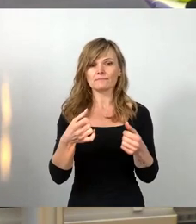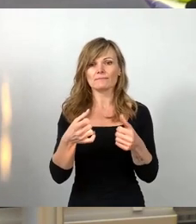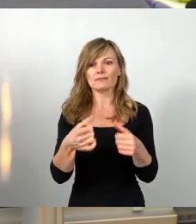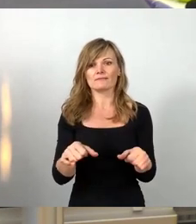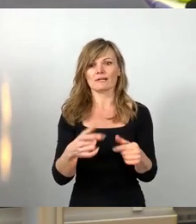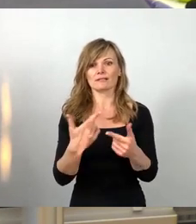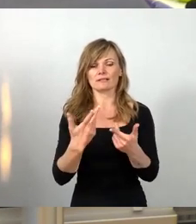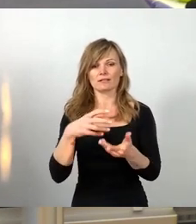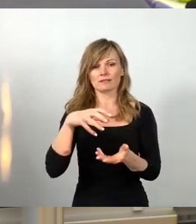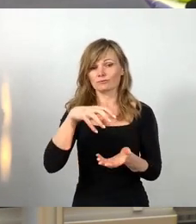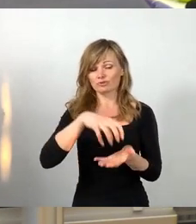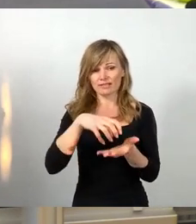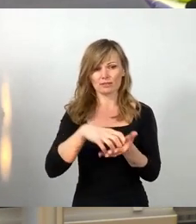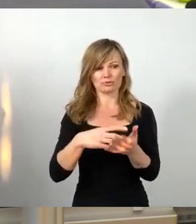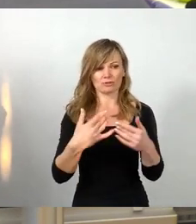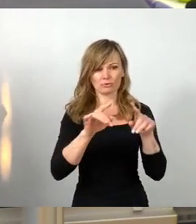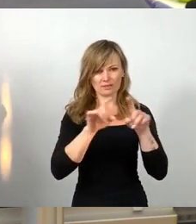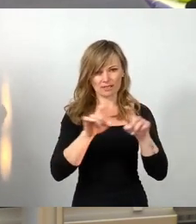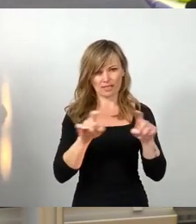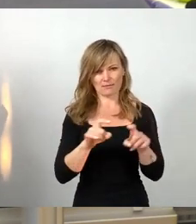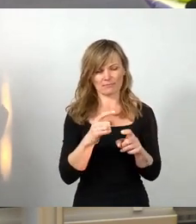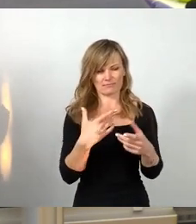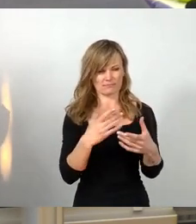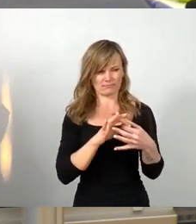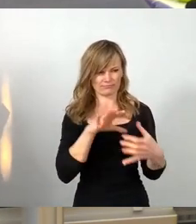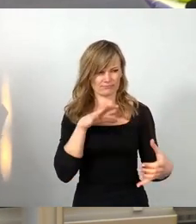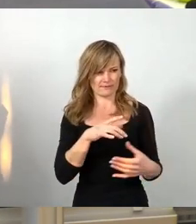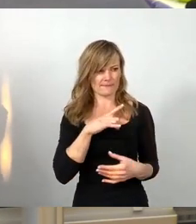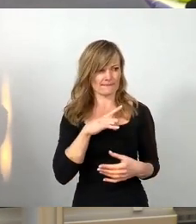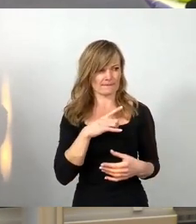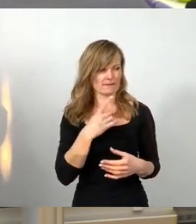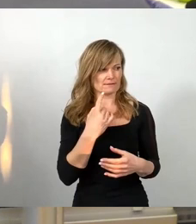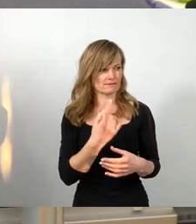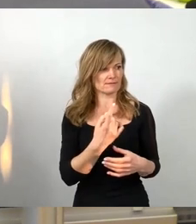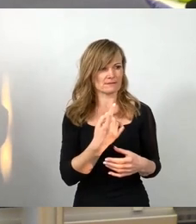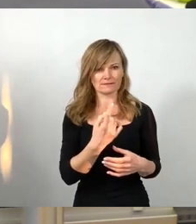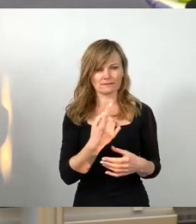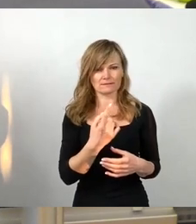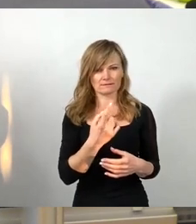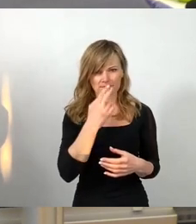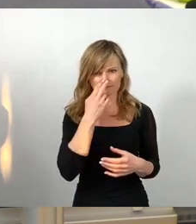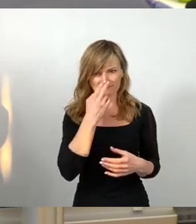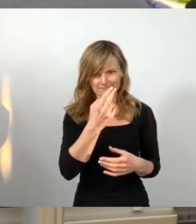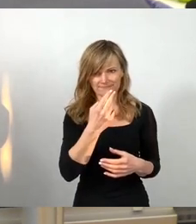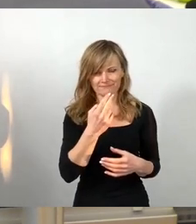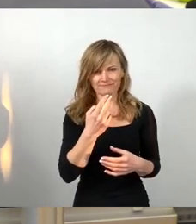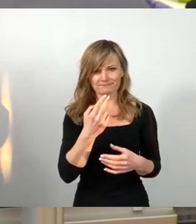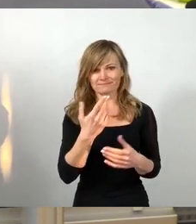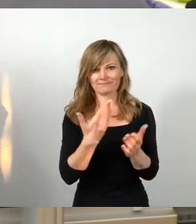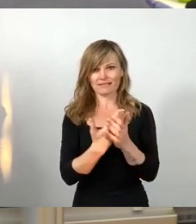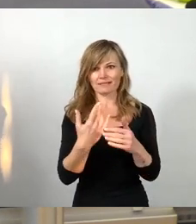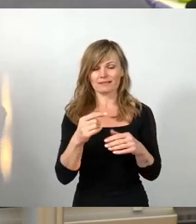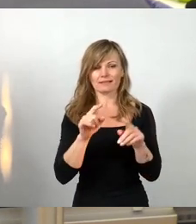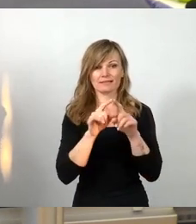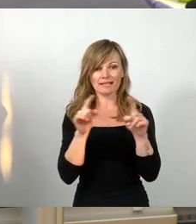Unternehmen haben, nichts gemein hat. Dennoch wollten wir uns diesem Thema nicht verschließen und